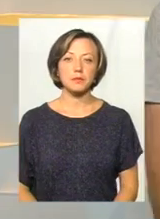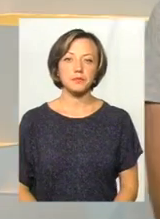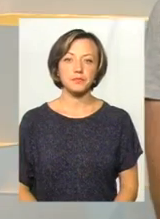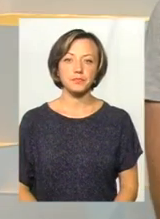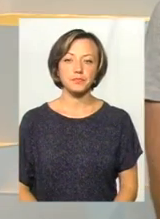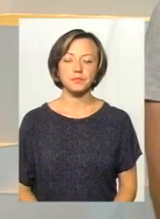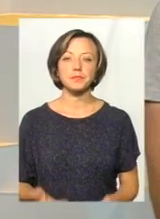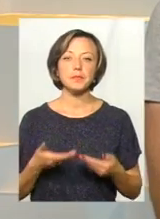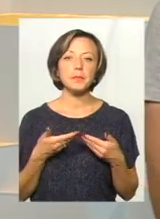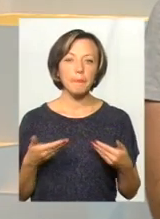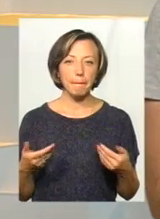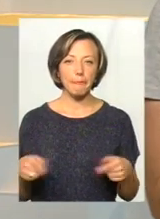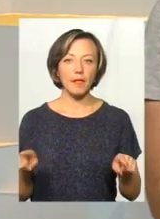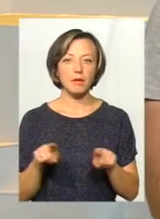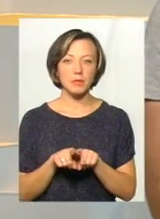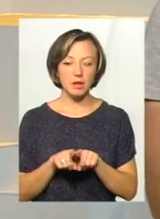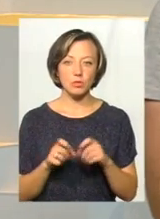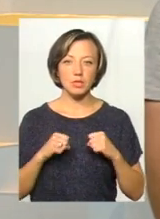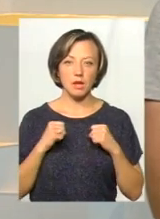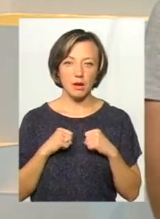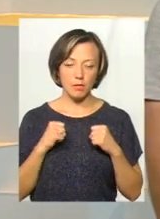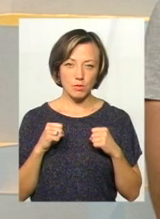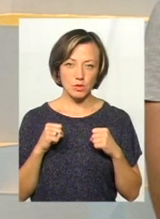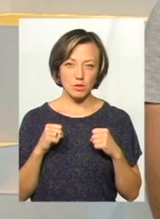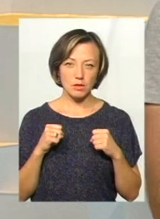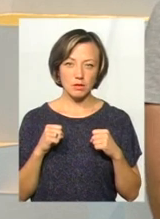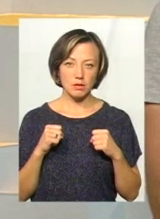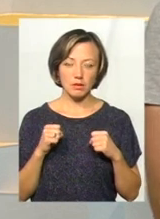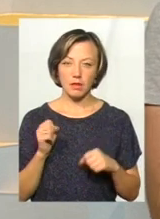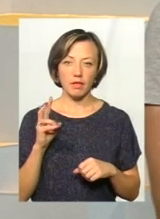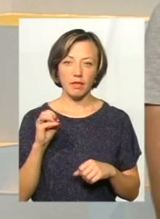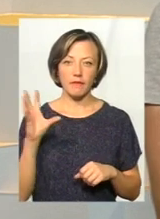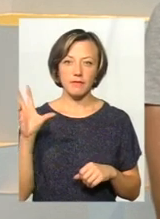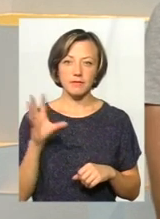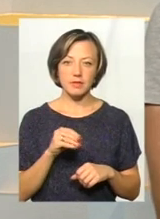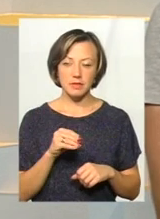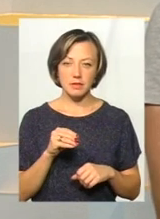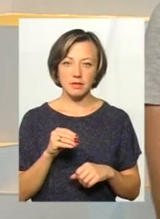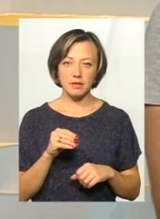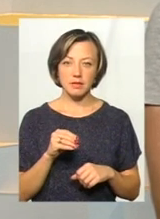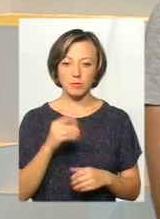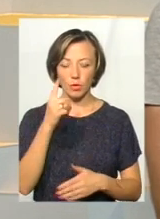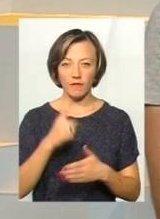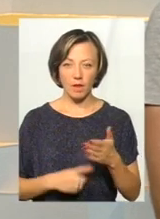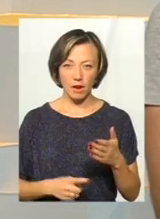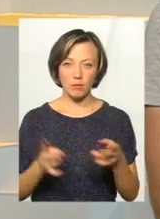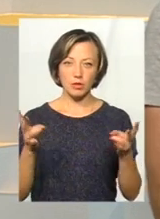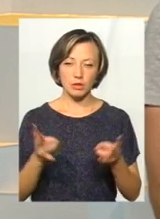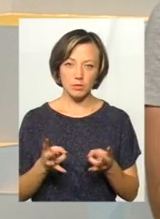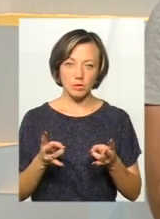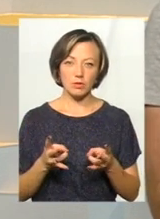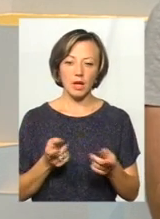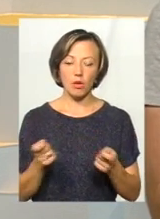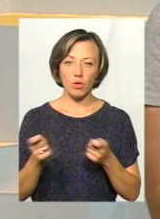Ми також стараємося, не всім медичним інформаційним системам довіряємо. Потрібно і